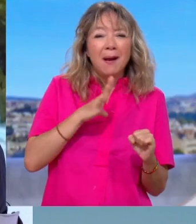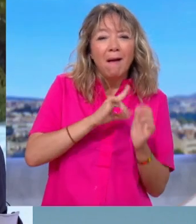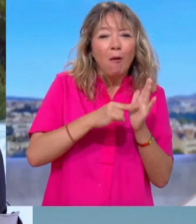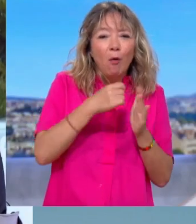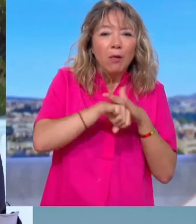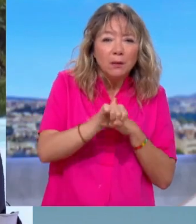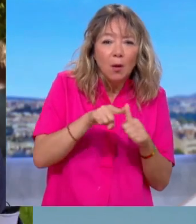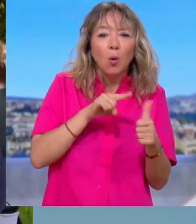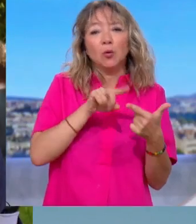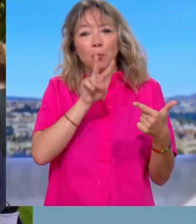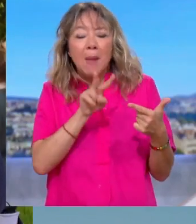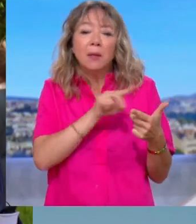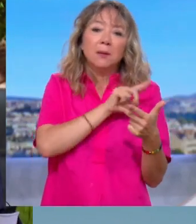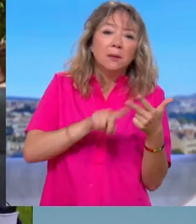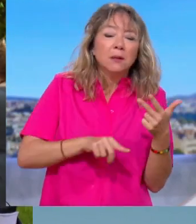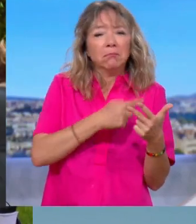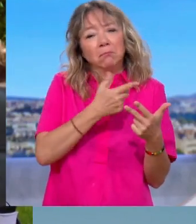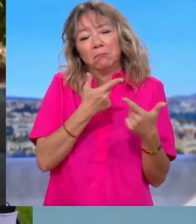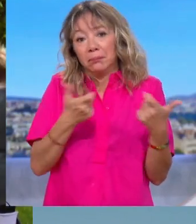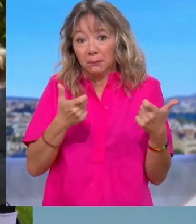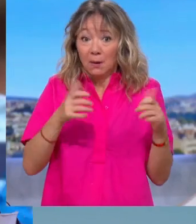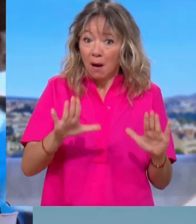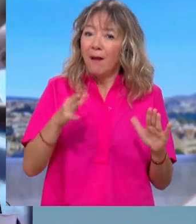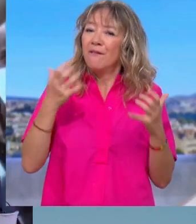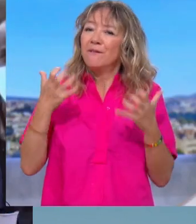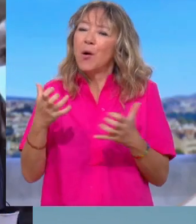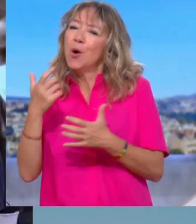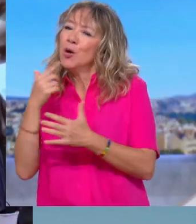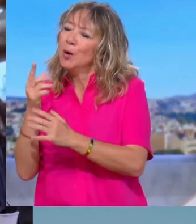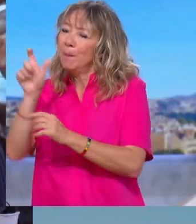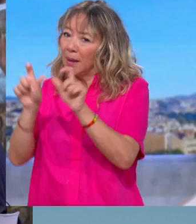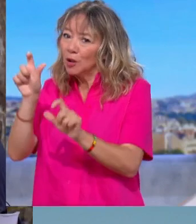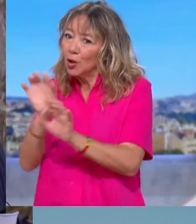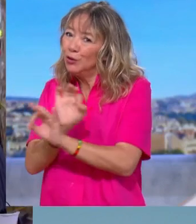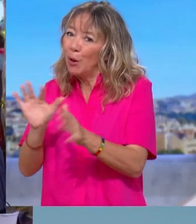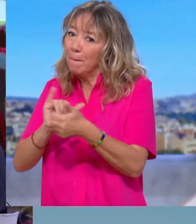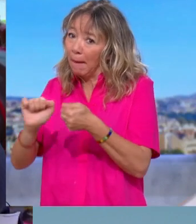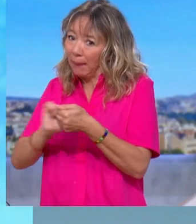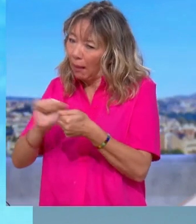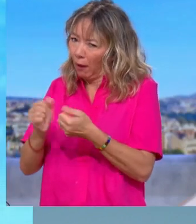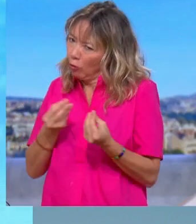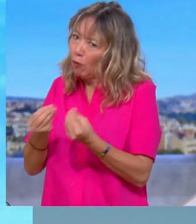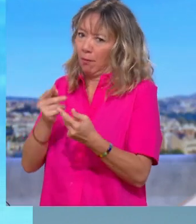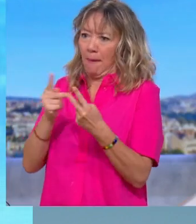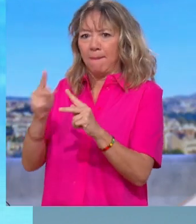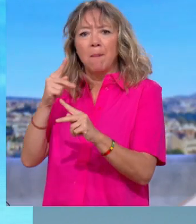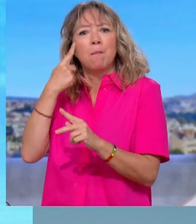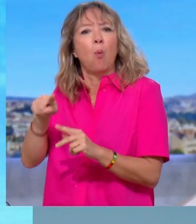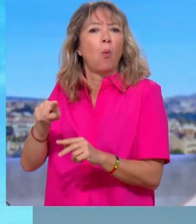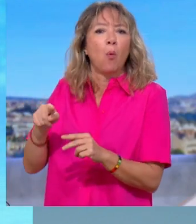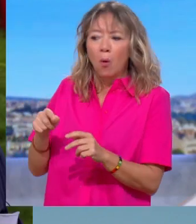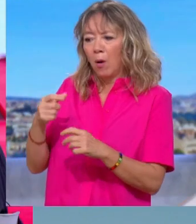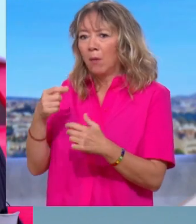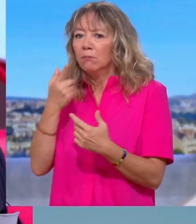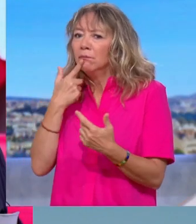PES, pour réclamer une régularisation des sans-papiers dans les métiers de tension. Il y a peut-être un consensus à trouver sur cette